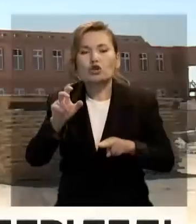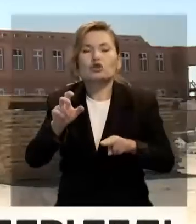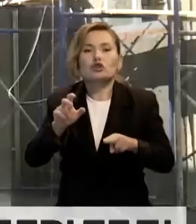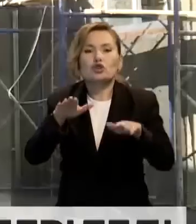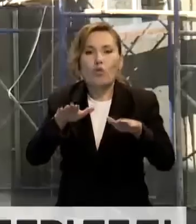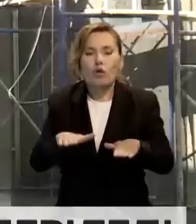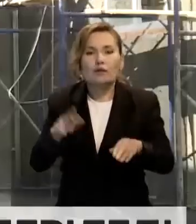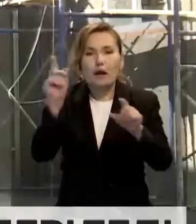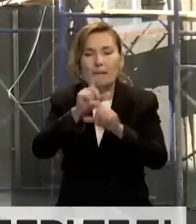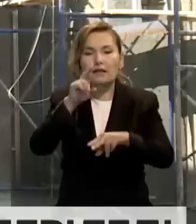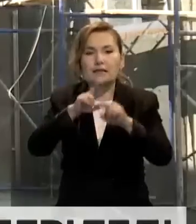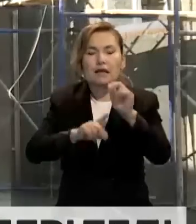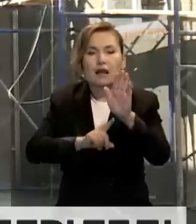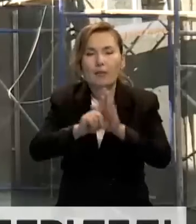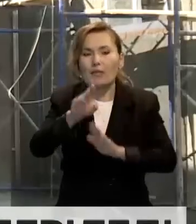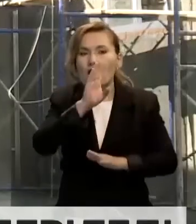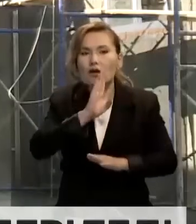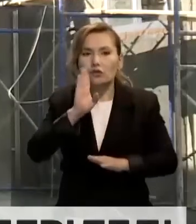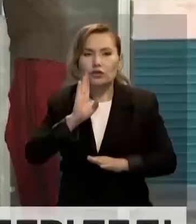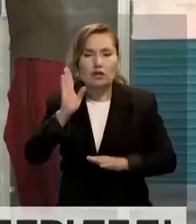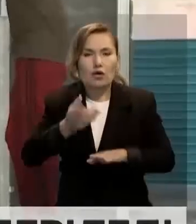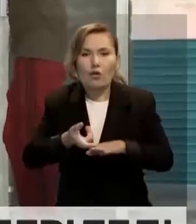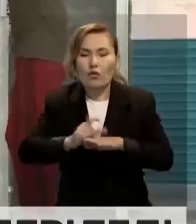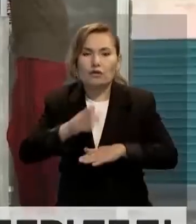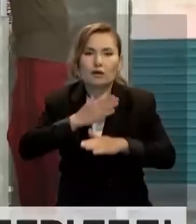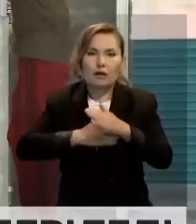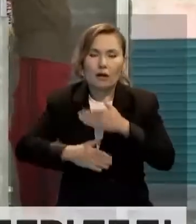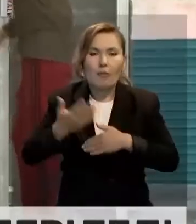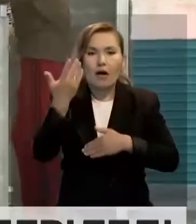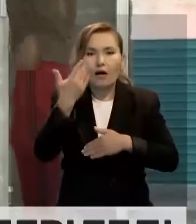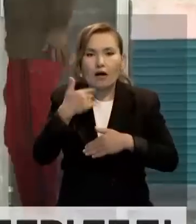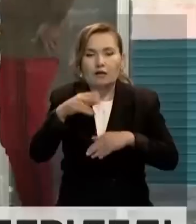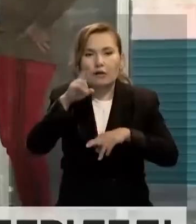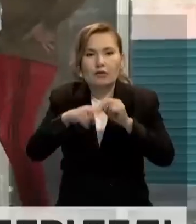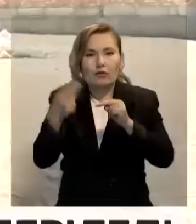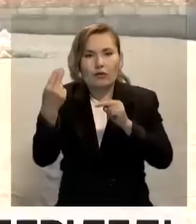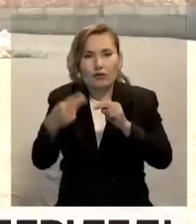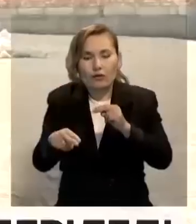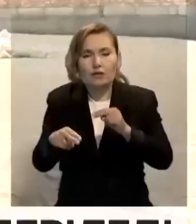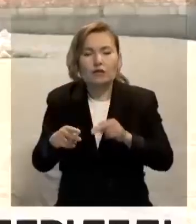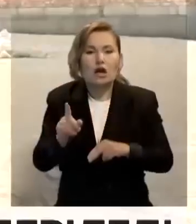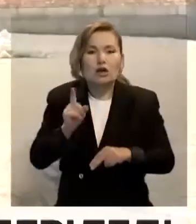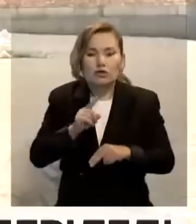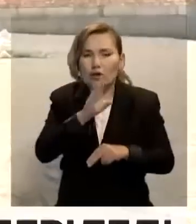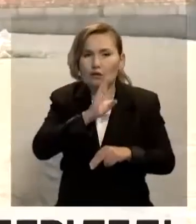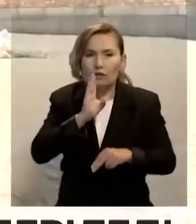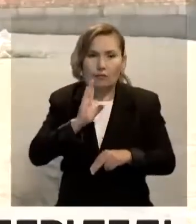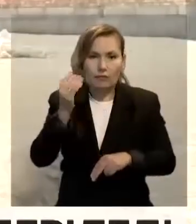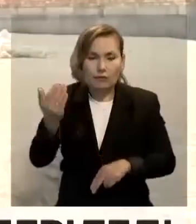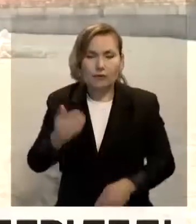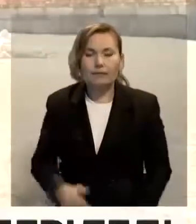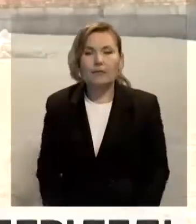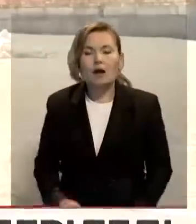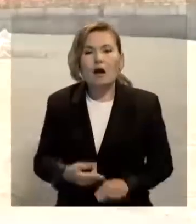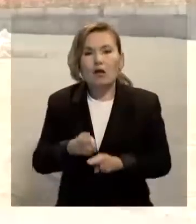салына бастаған. Гүлінас секілді атаналар осы құрлыстың тезірек аяқталуын асығы күтіп жүр. Сабақты еген кеш болады,